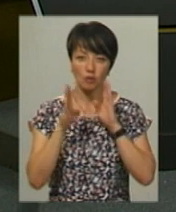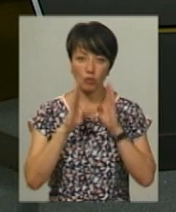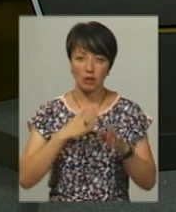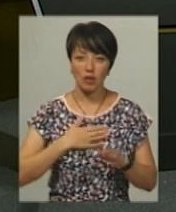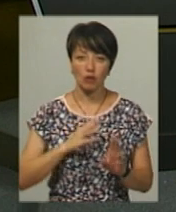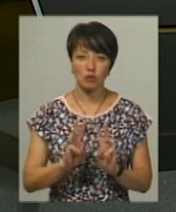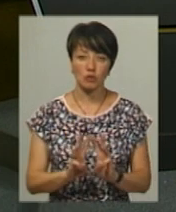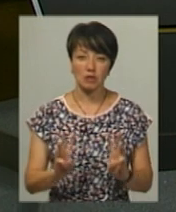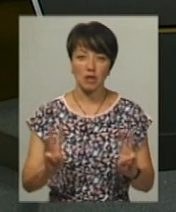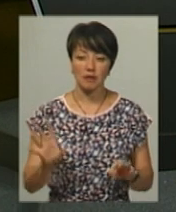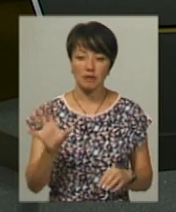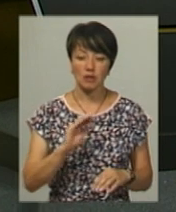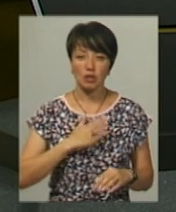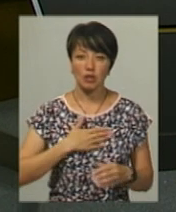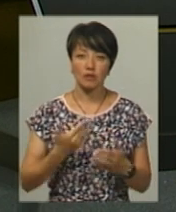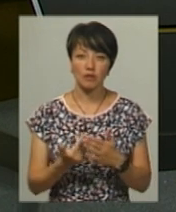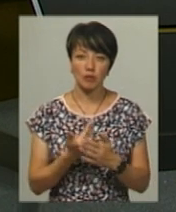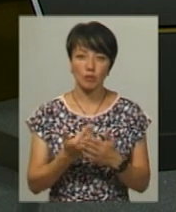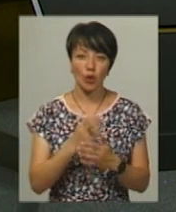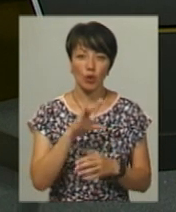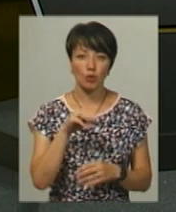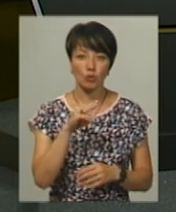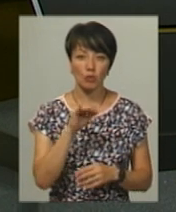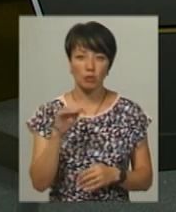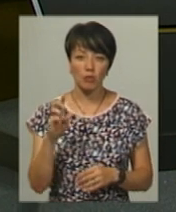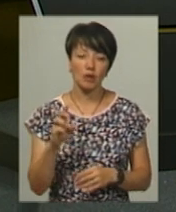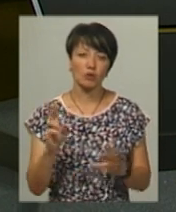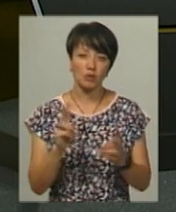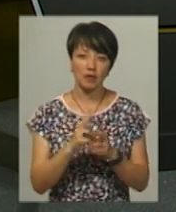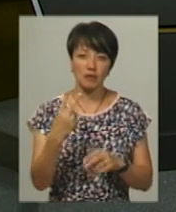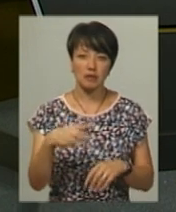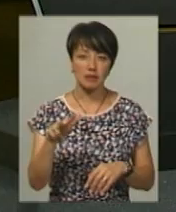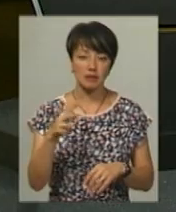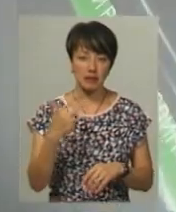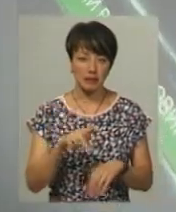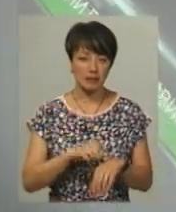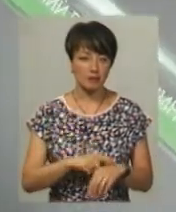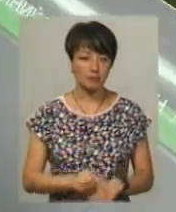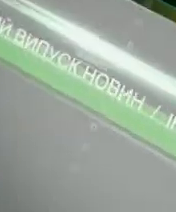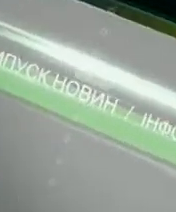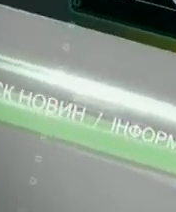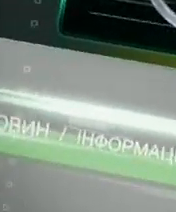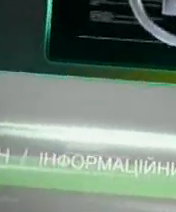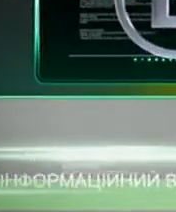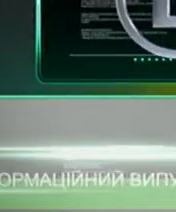на нашому сайті, а всі наші випуски в мережі Ютуб. Зустрінемося о 20.30. Дякую